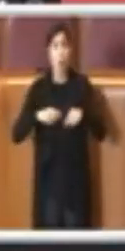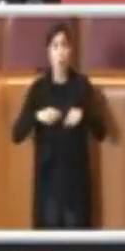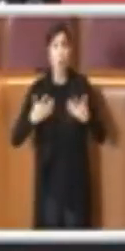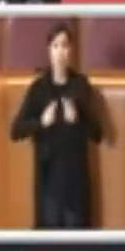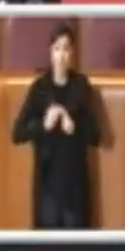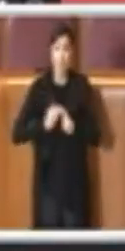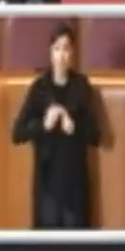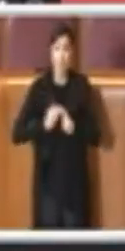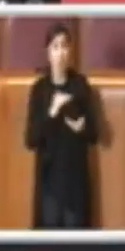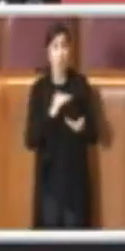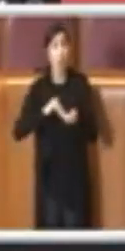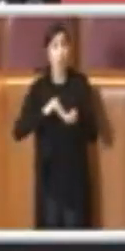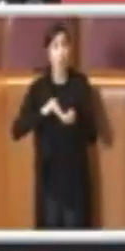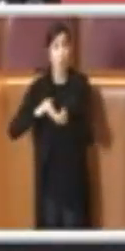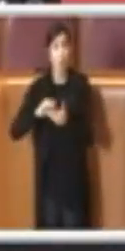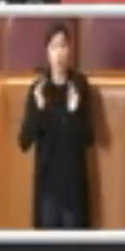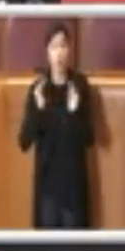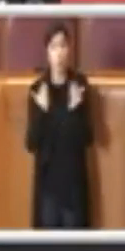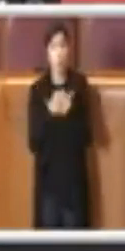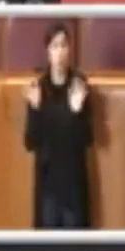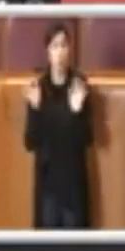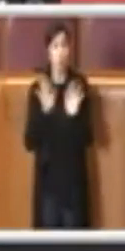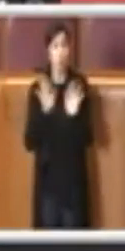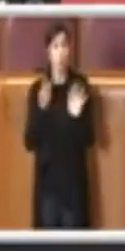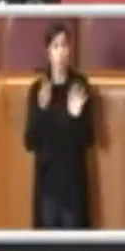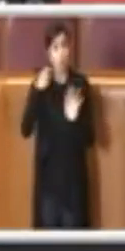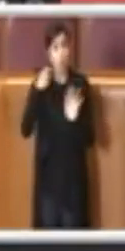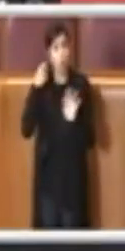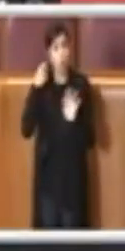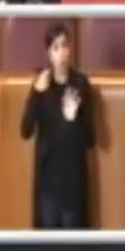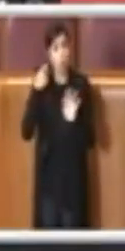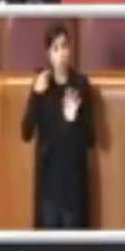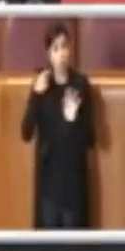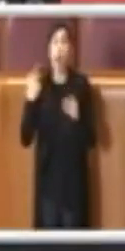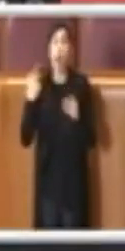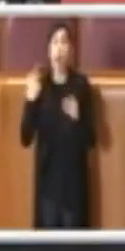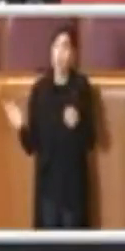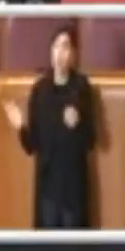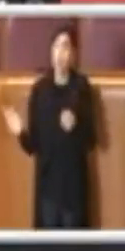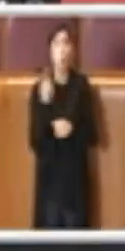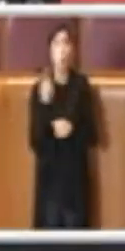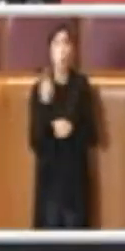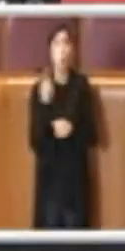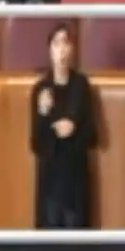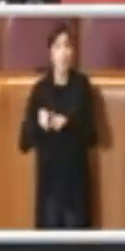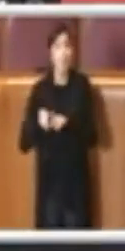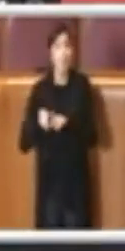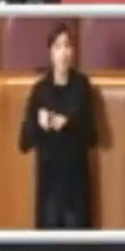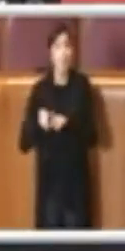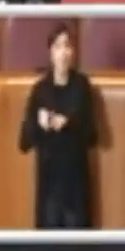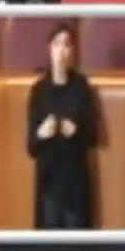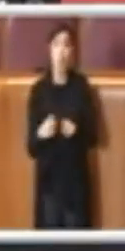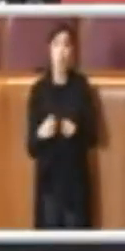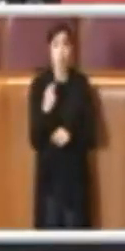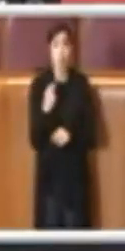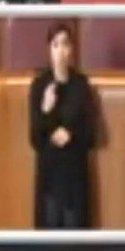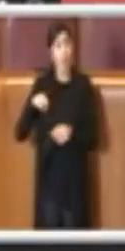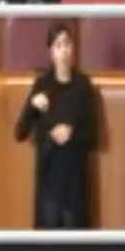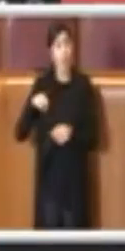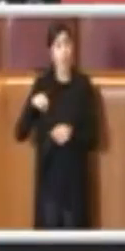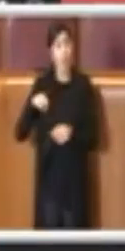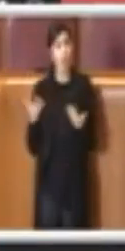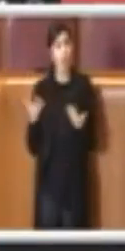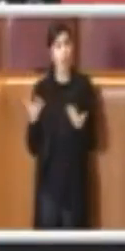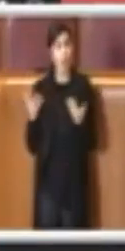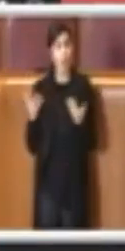del mondo cinematografico e in maniera univoca la voce unitaria che è stata rappresentata alla commissione e che